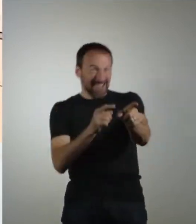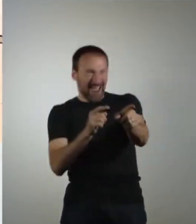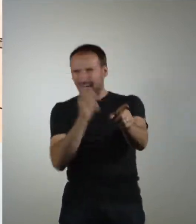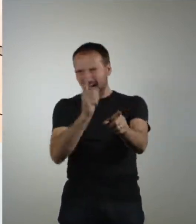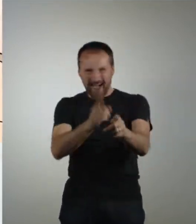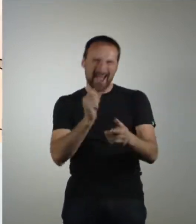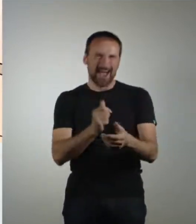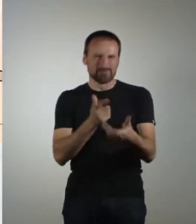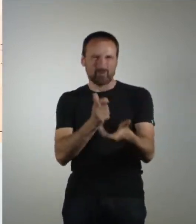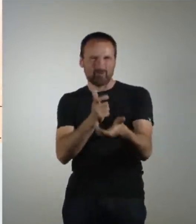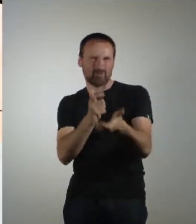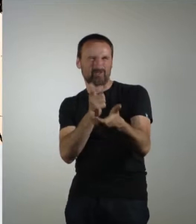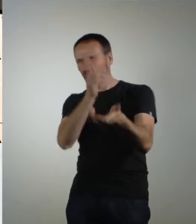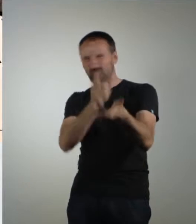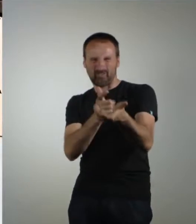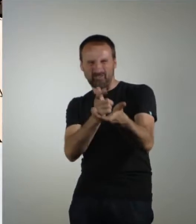Da ist die Oma.